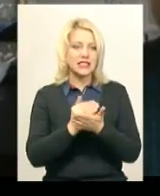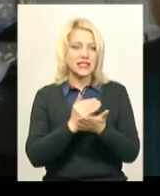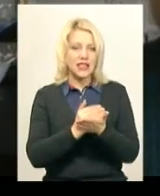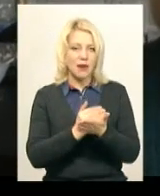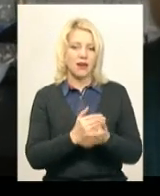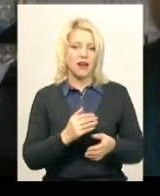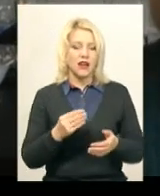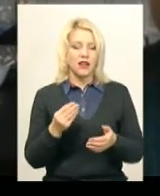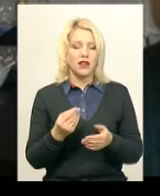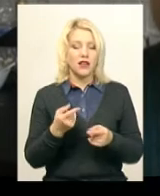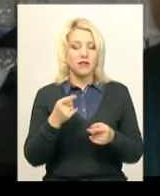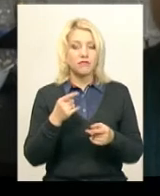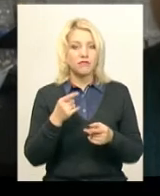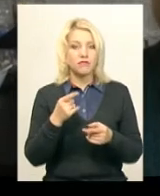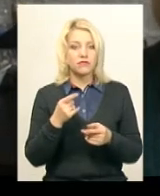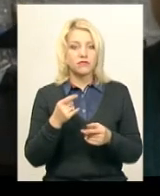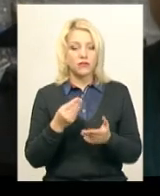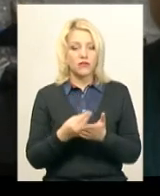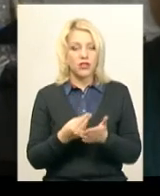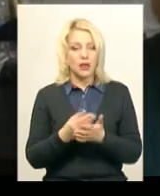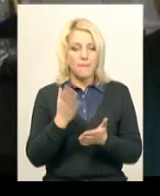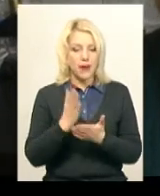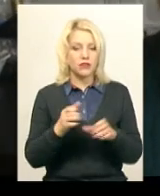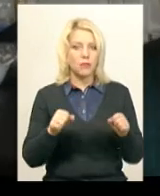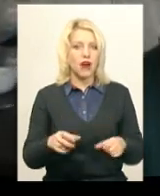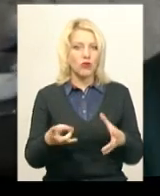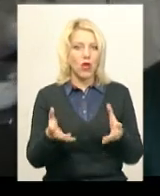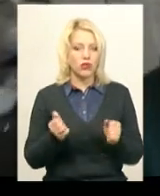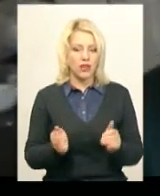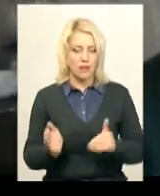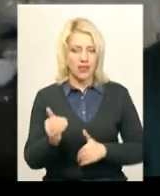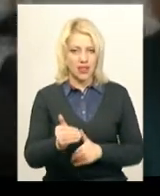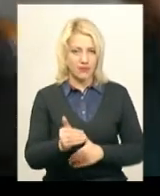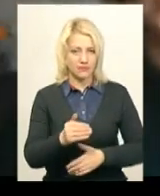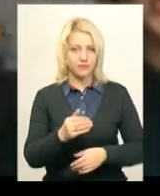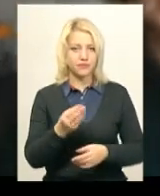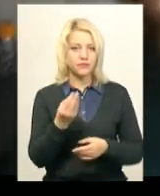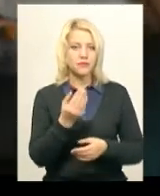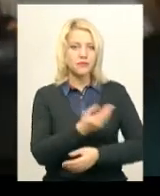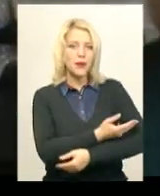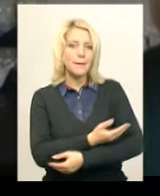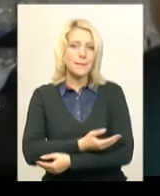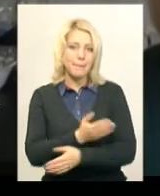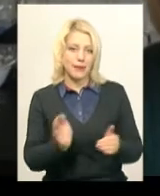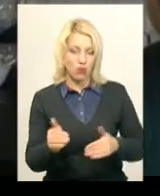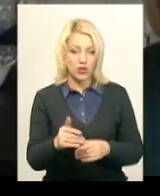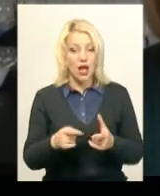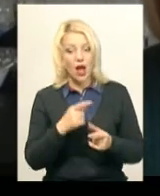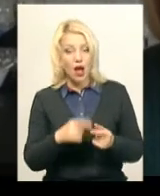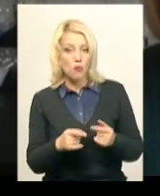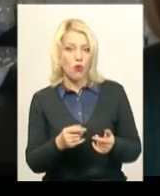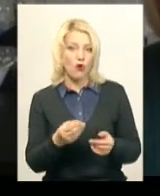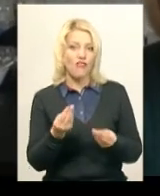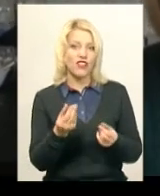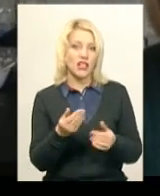всі мають право на отримання фінського бебі-боксу. Або фінансової допомоги, в моєму випадку,